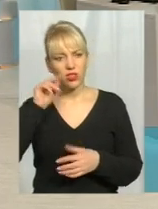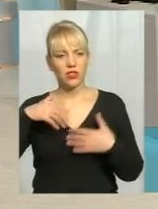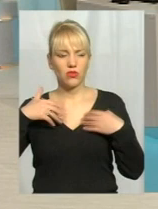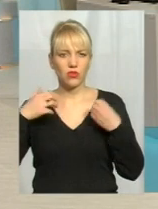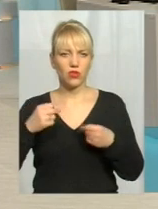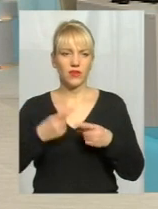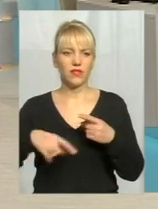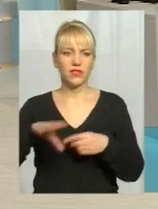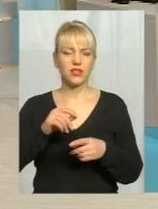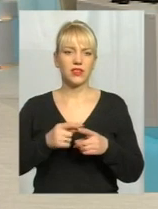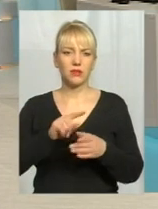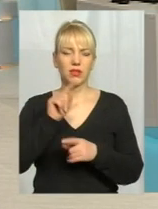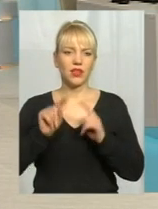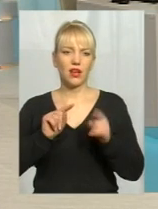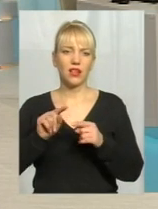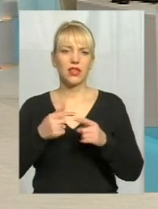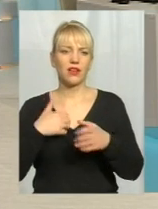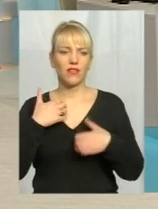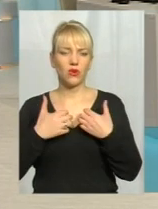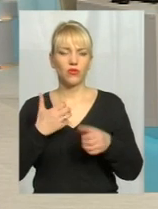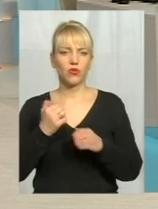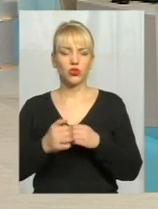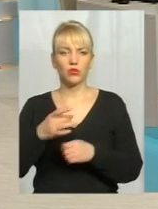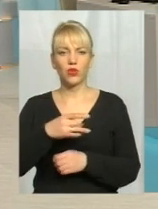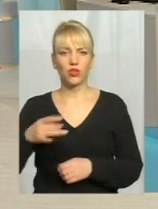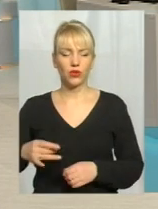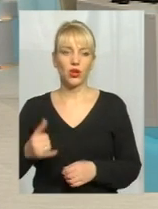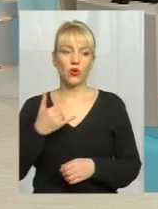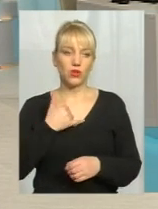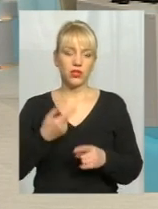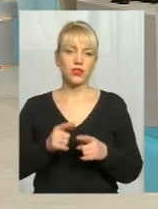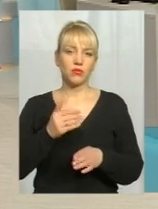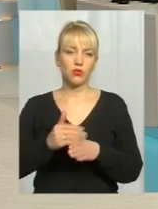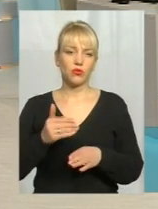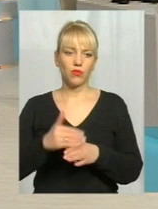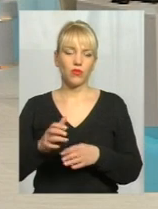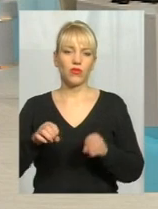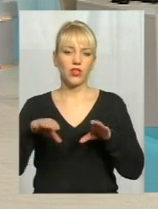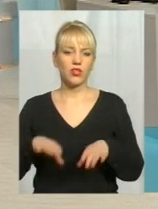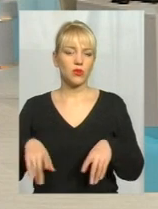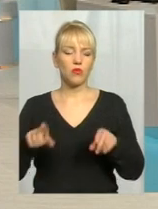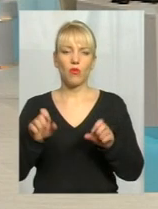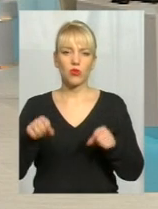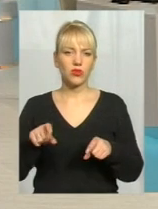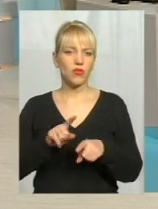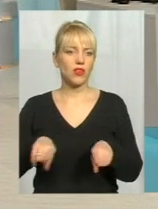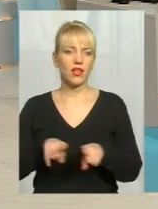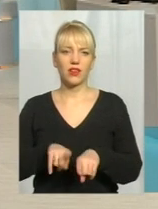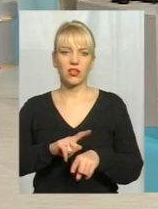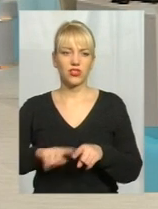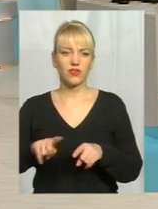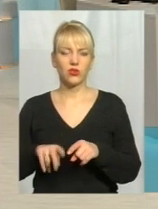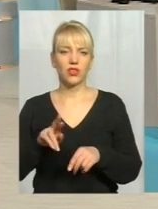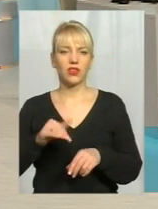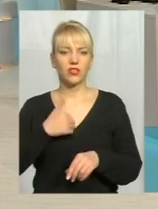Тобто, ці питання хвилюють в кожному регіоні. В нас вони по чуть-чуть вирішуються, можливо, не таким швидким темпом, як би хотілося.